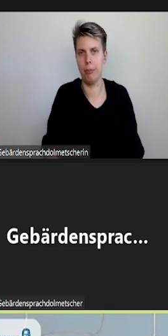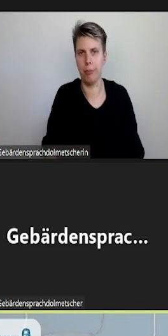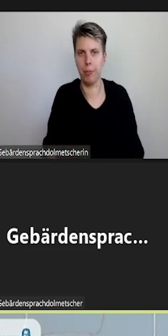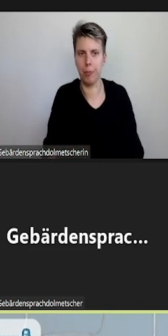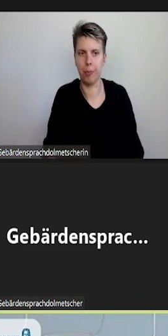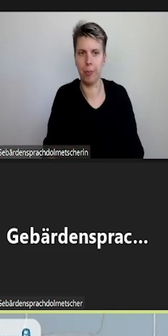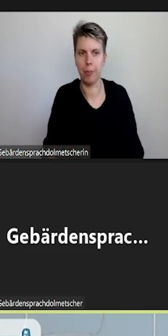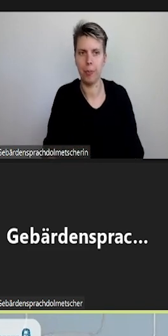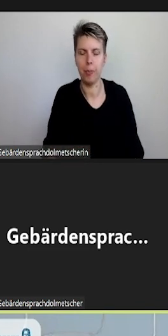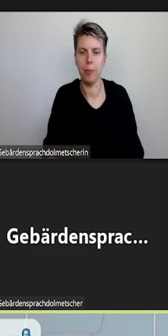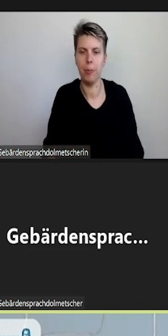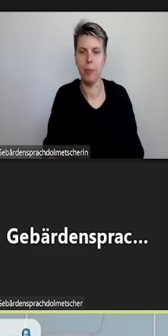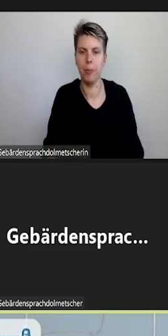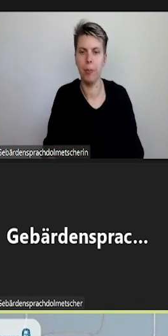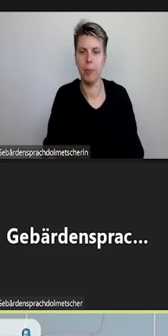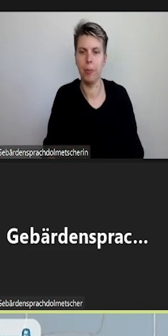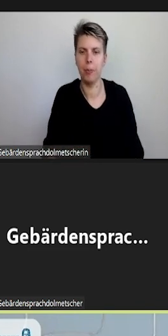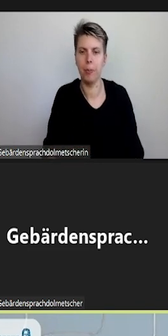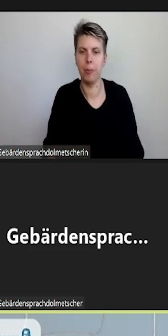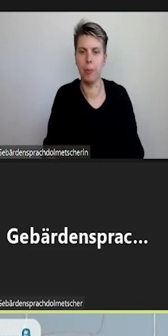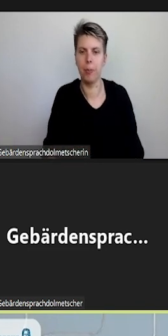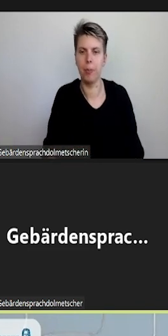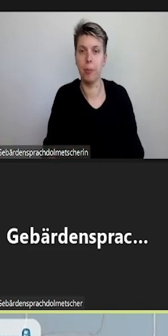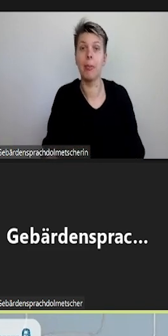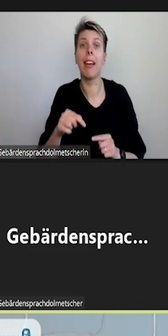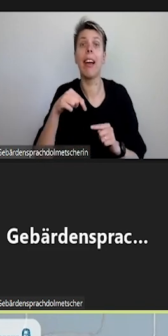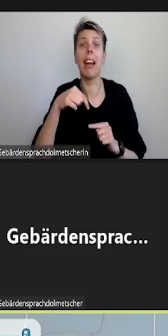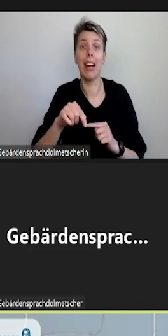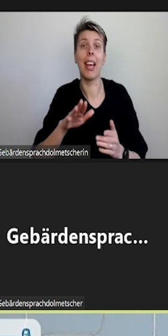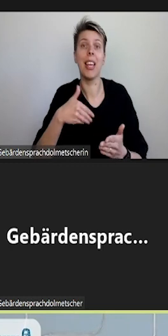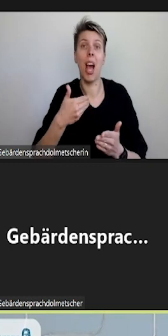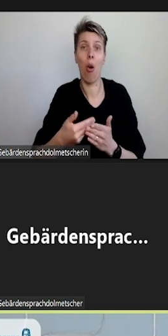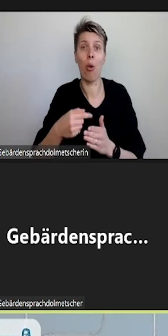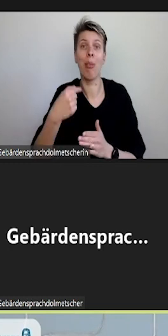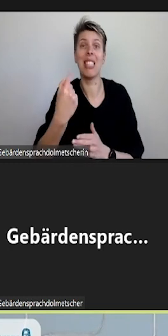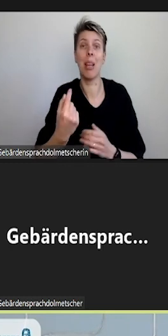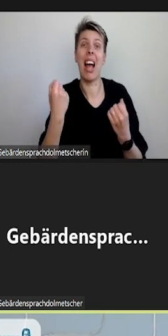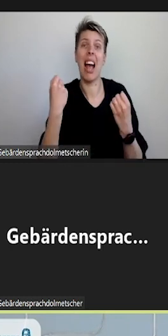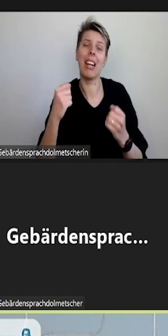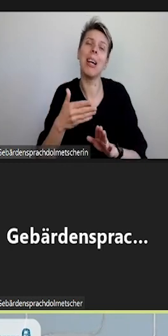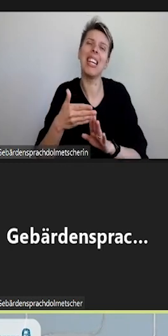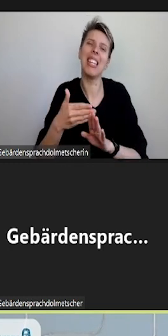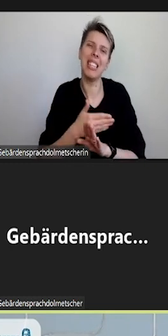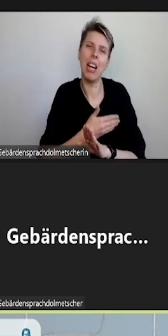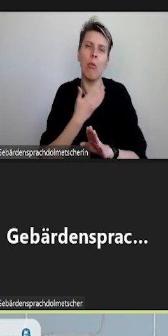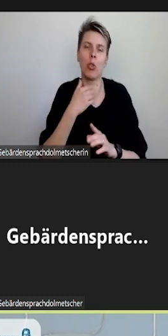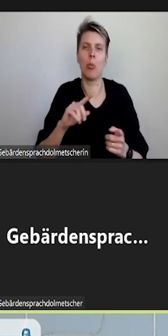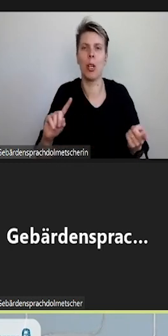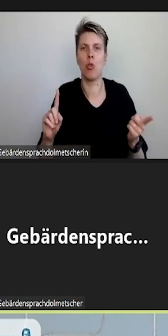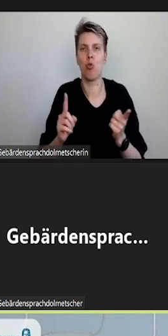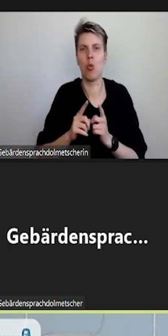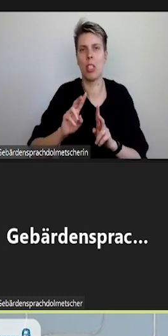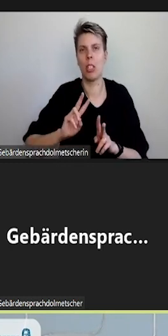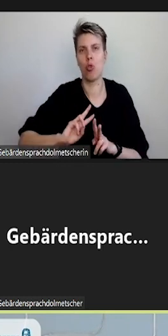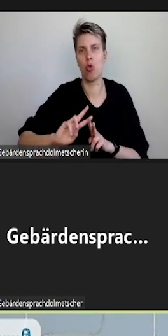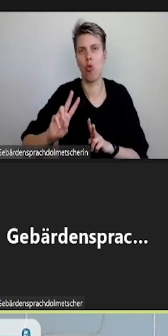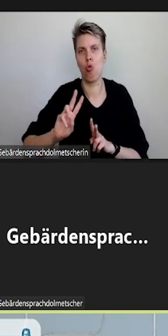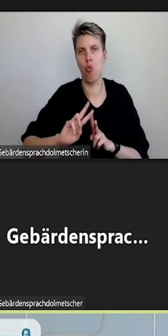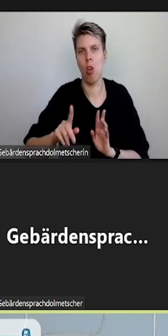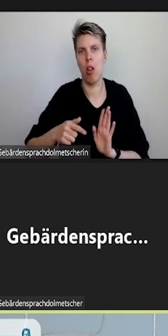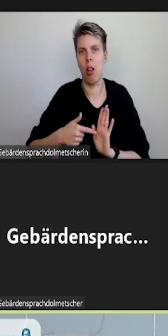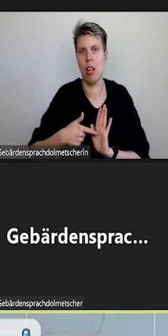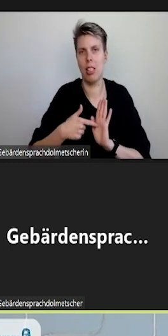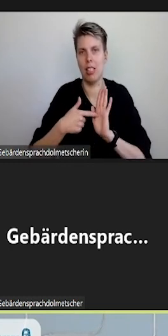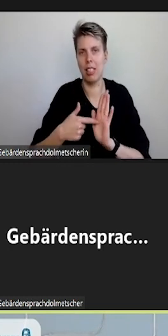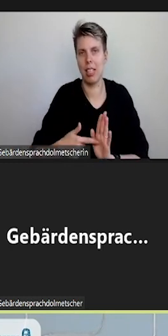Bevor wir jetzt in die Aufgabe gehen und Sie selber aktiv werden können, möchte ich Ihnen noch einmal kurz das Tool an sich zeigen, wie es